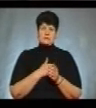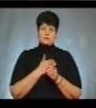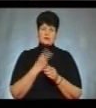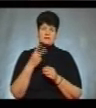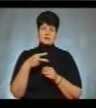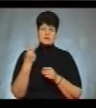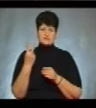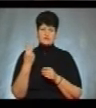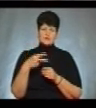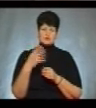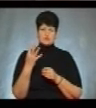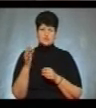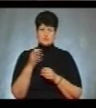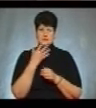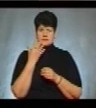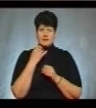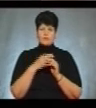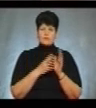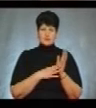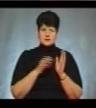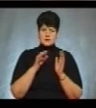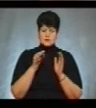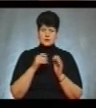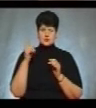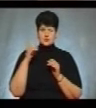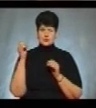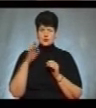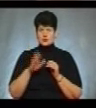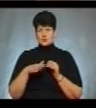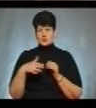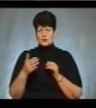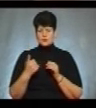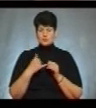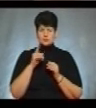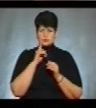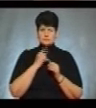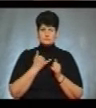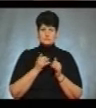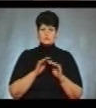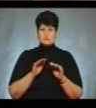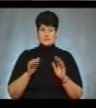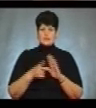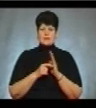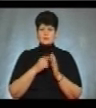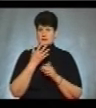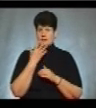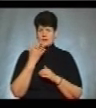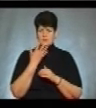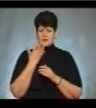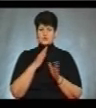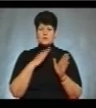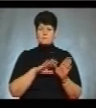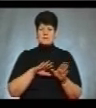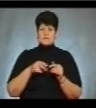градуси, 19 градусів. Сонячна сторона в нас, тому комфортно для дітей. Класи теплі. Щоб після